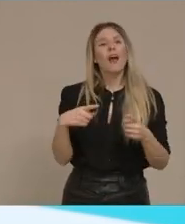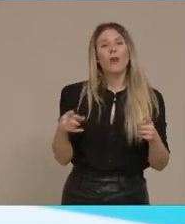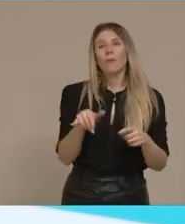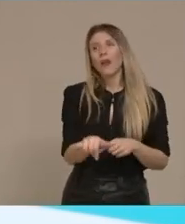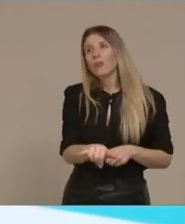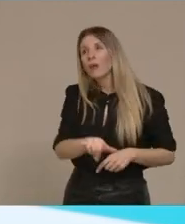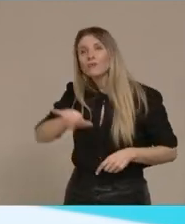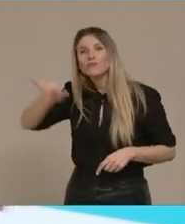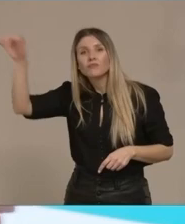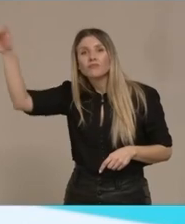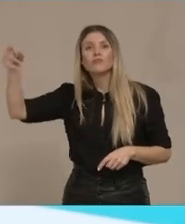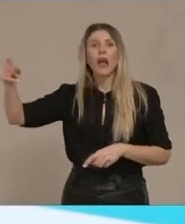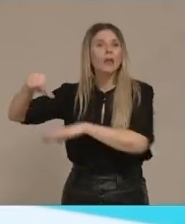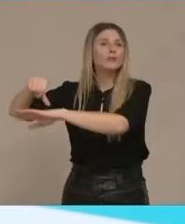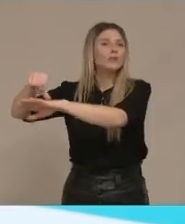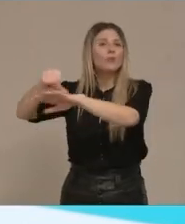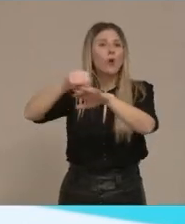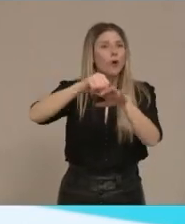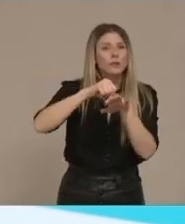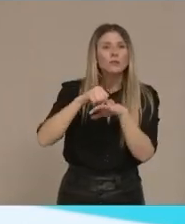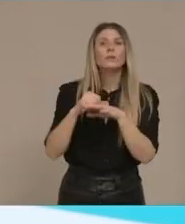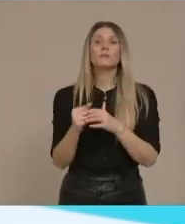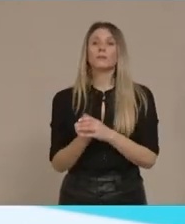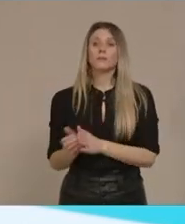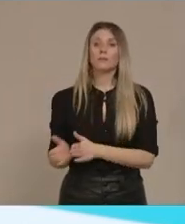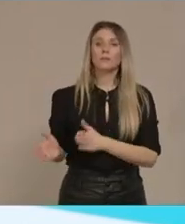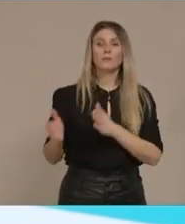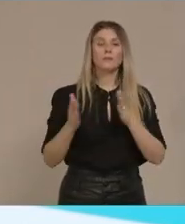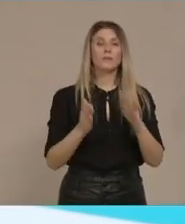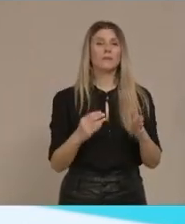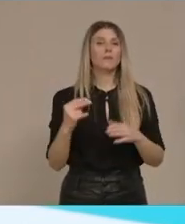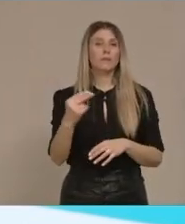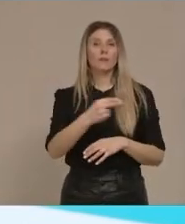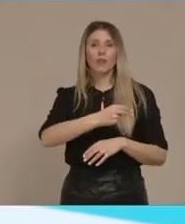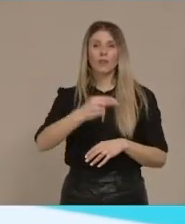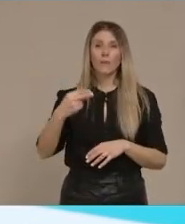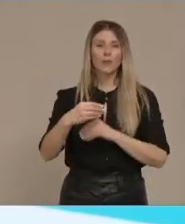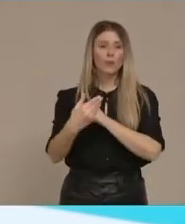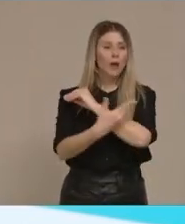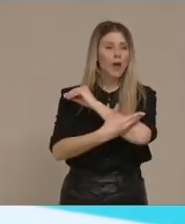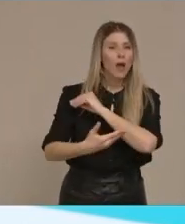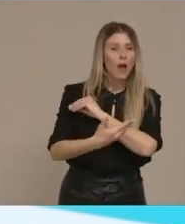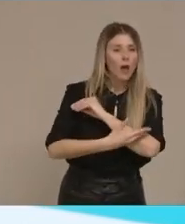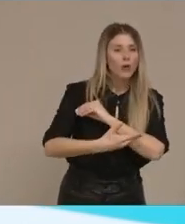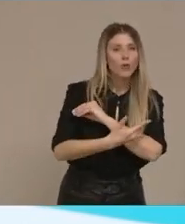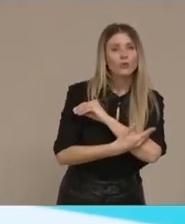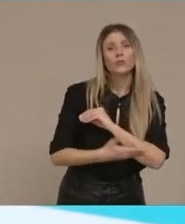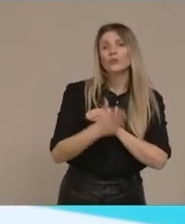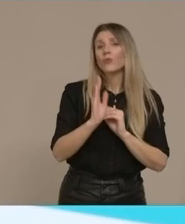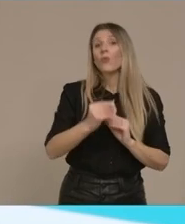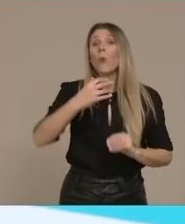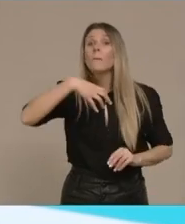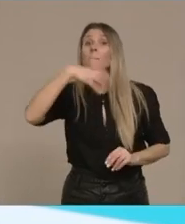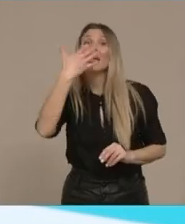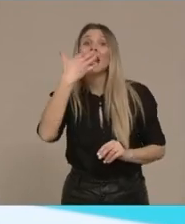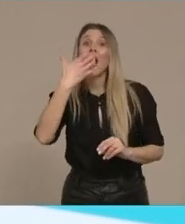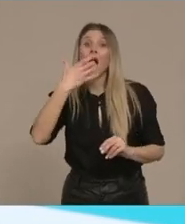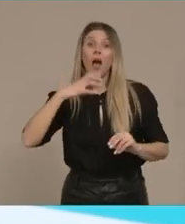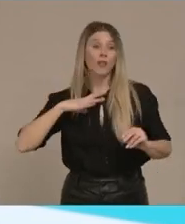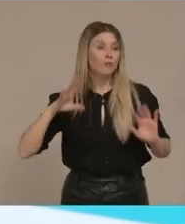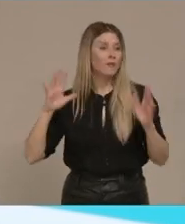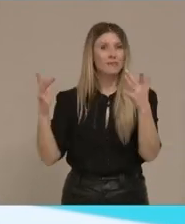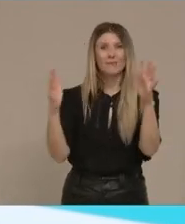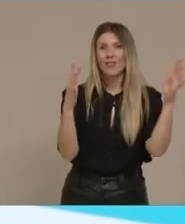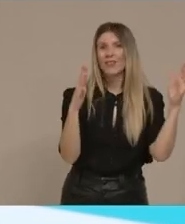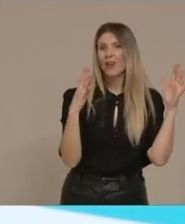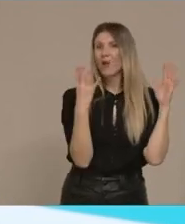πέρα βέβαια Για τα αισθήματα του πρωτογενούς τομέα Είπα ότι θα κάνουμε το καλύτερο δυνατό Για τους μηλοπαραγωγούς Και βέβαια η Καστοριά